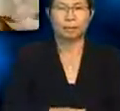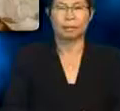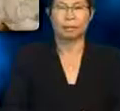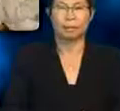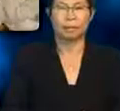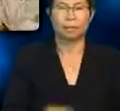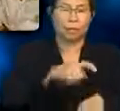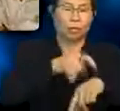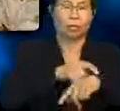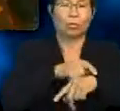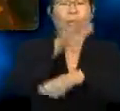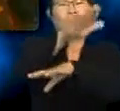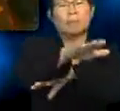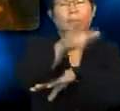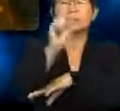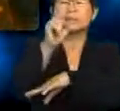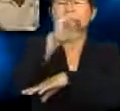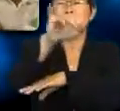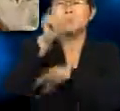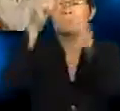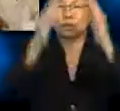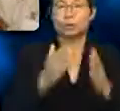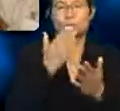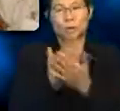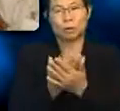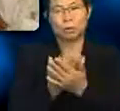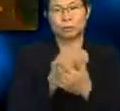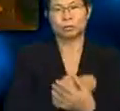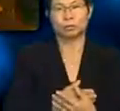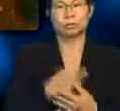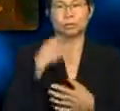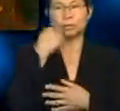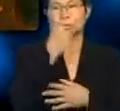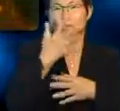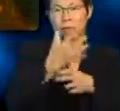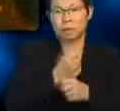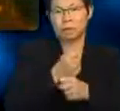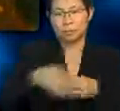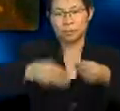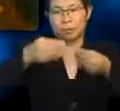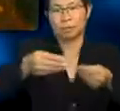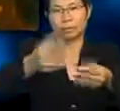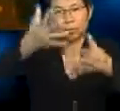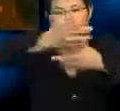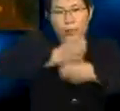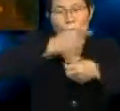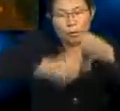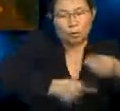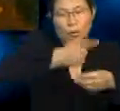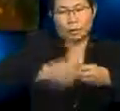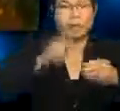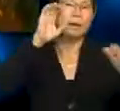Waktu senja, Cikgu. Bagus, Hafiz Sudir. Siapa dapat berikan rumusan mengenai